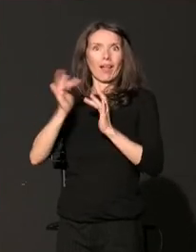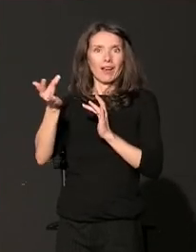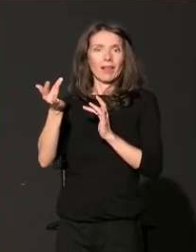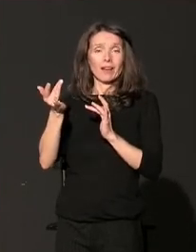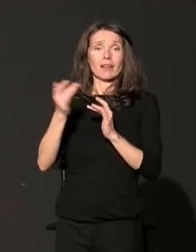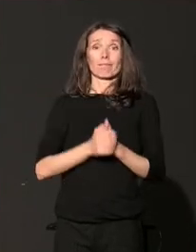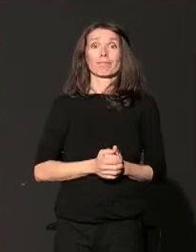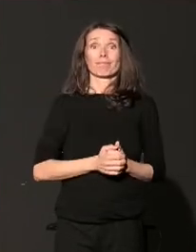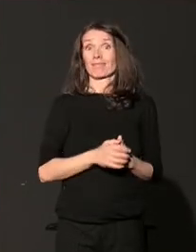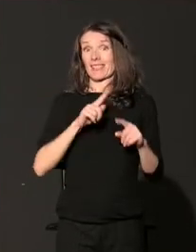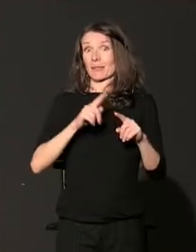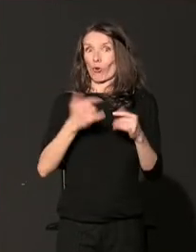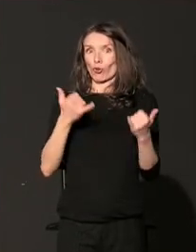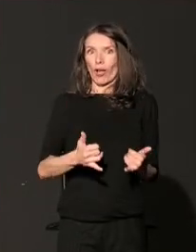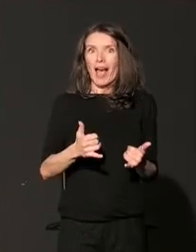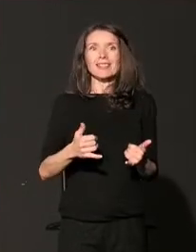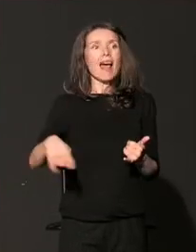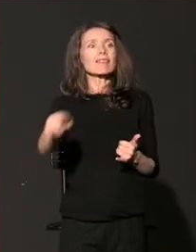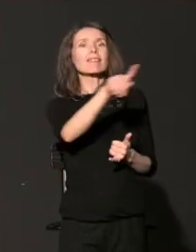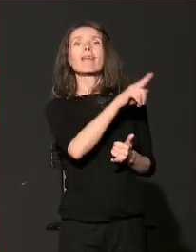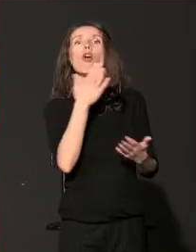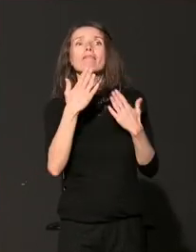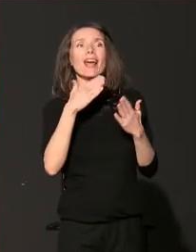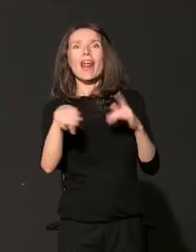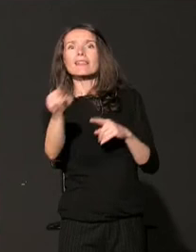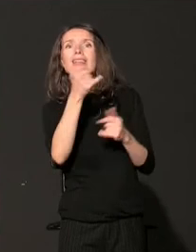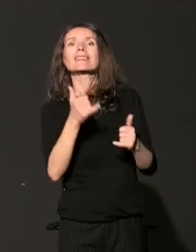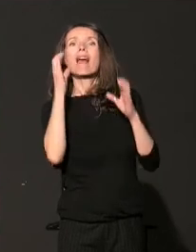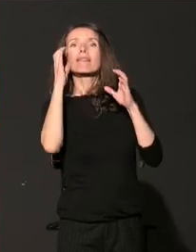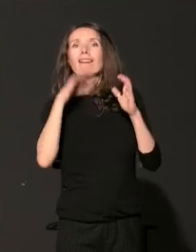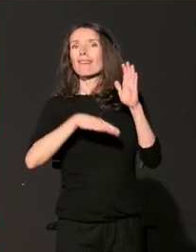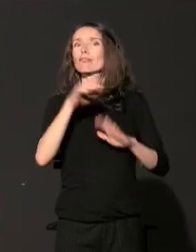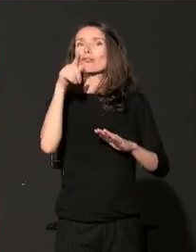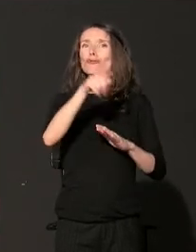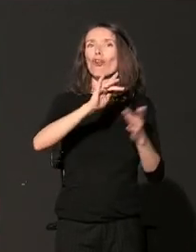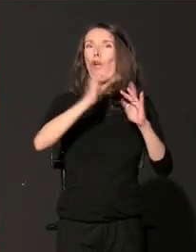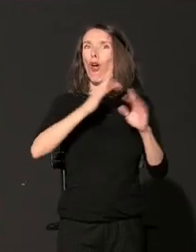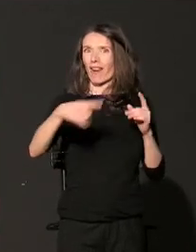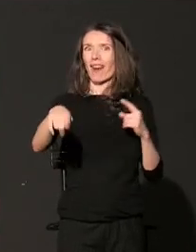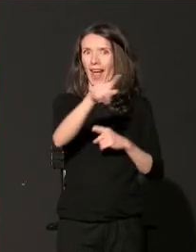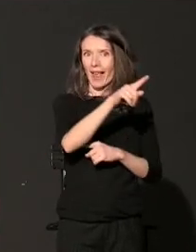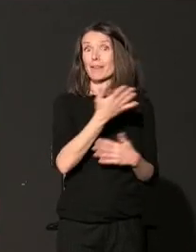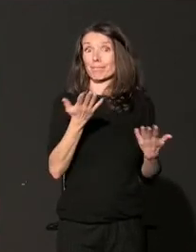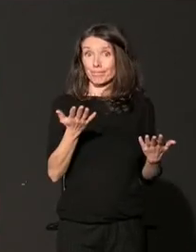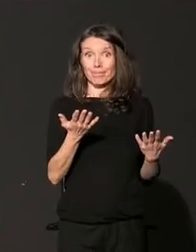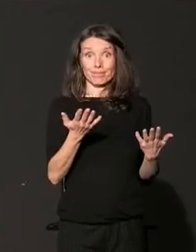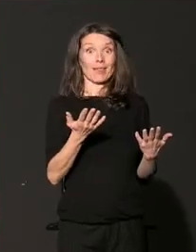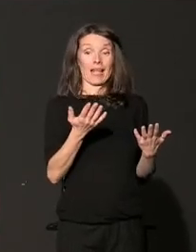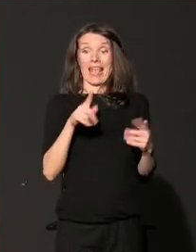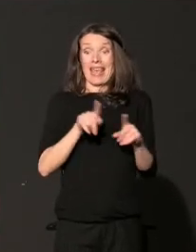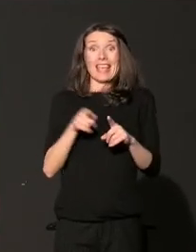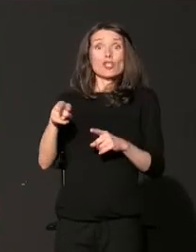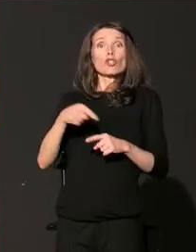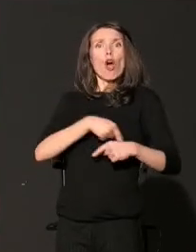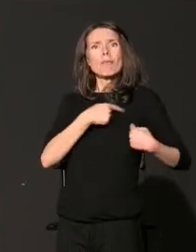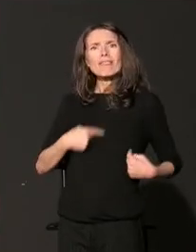posmatrate i pratiti svojih domova i kancelarija, tako i filantropija našla na potrebu da se prilagodi novim okolnostima, da